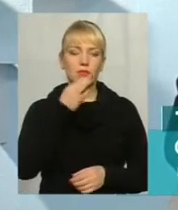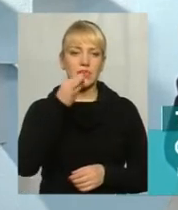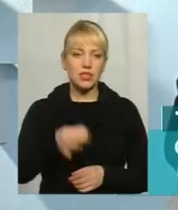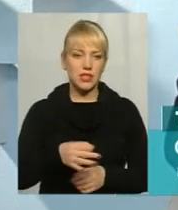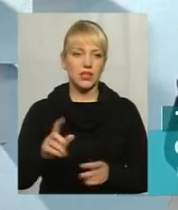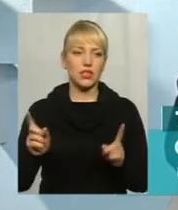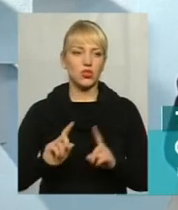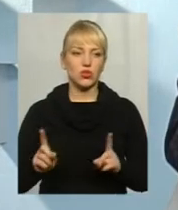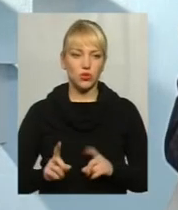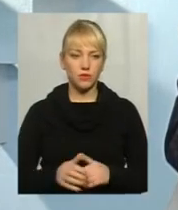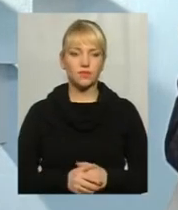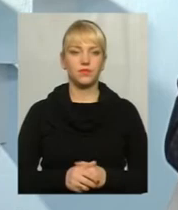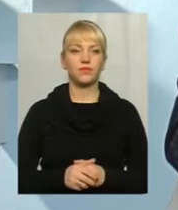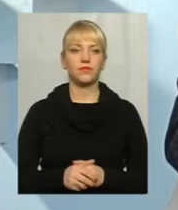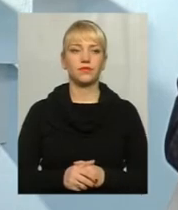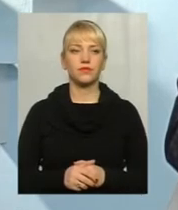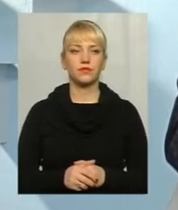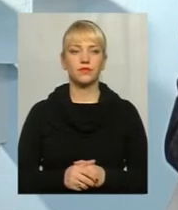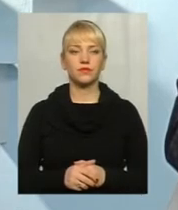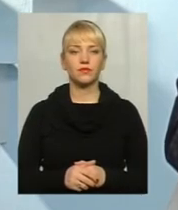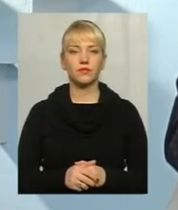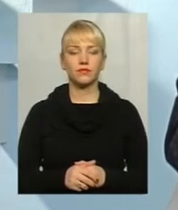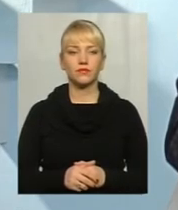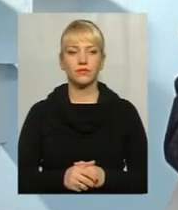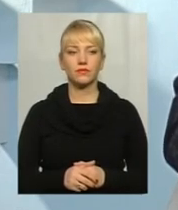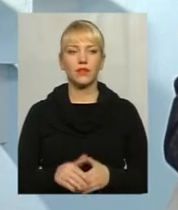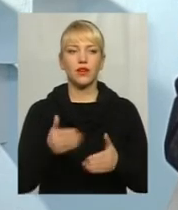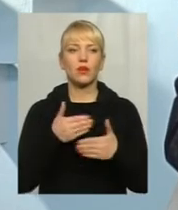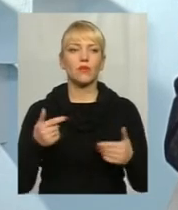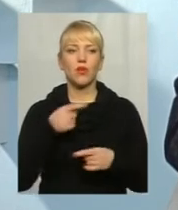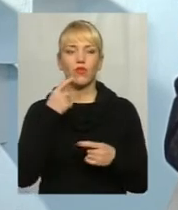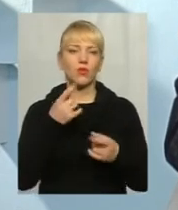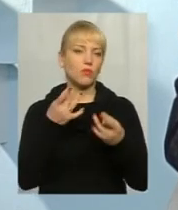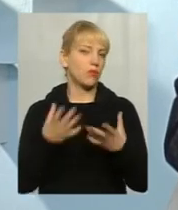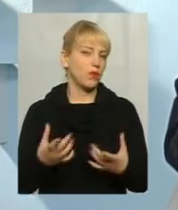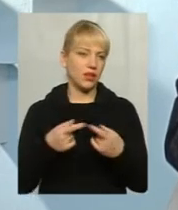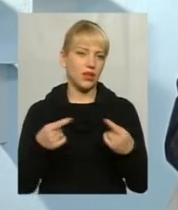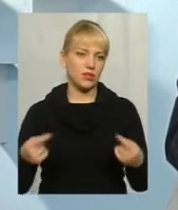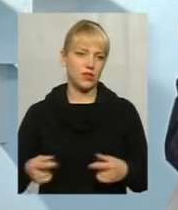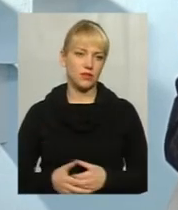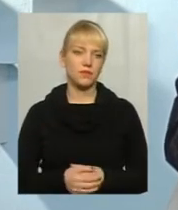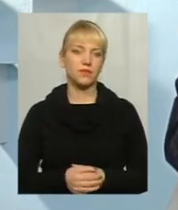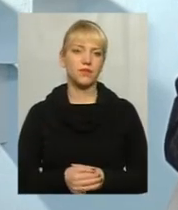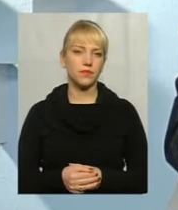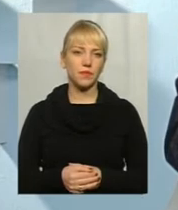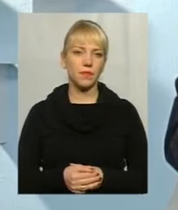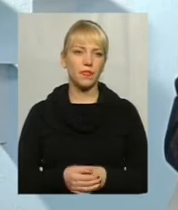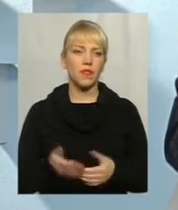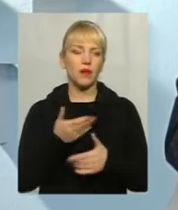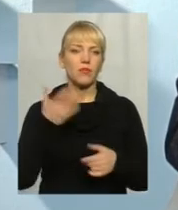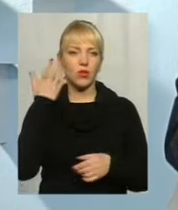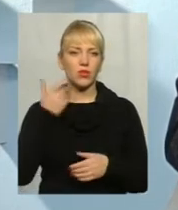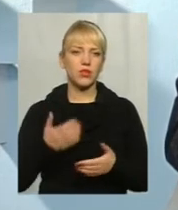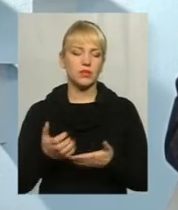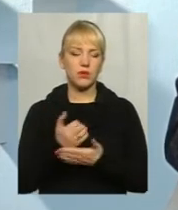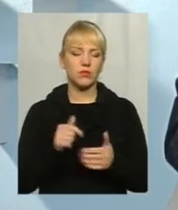що ми говоримо про банальні речі. Ми коли збираємося тут